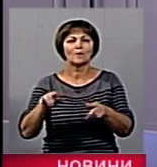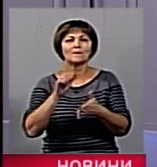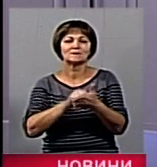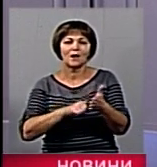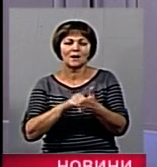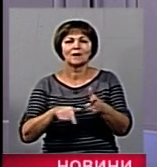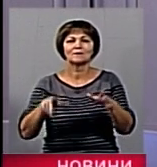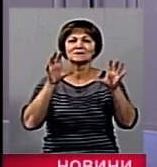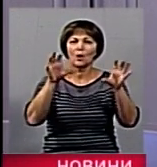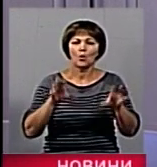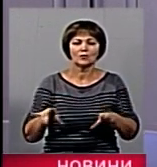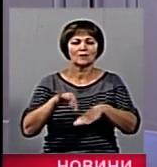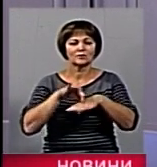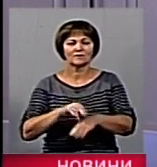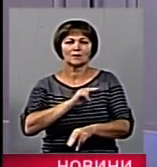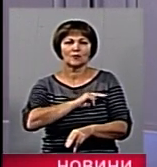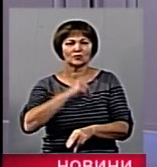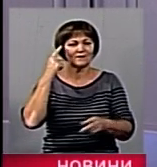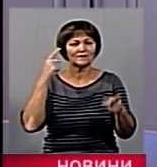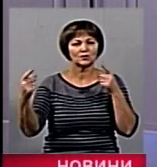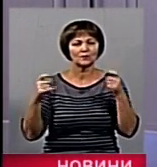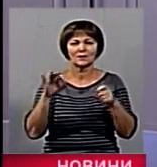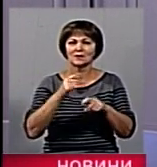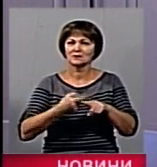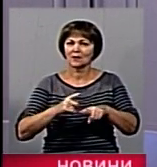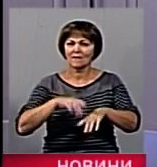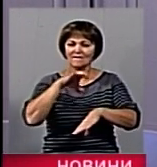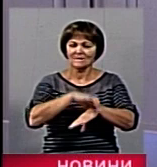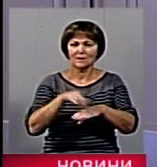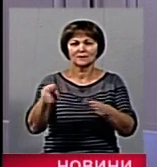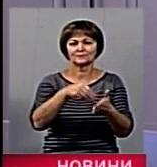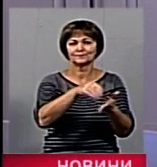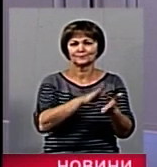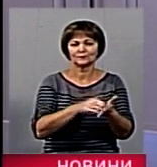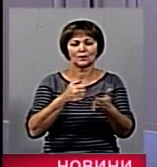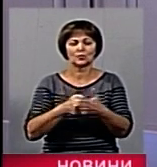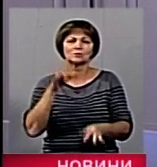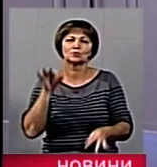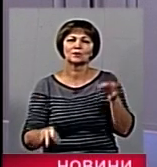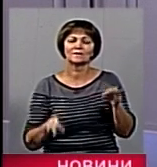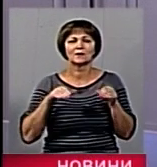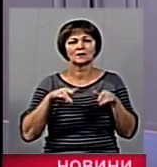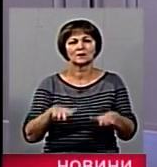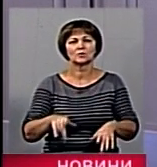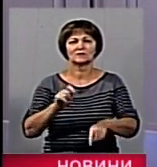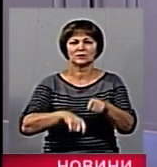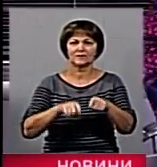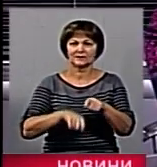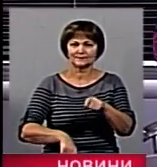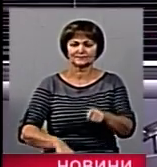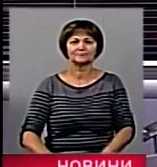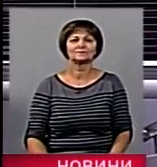законних дій проведення робіт. Відомості по цьому факту внесені до Єдиного реєстру досудових розслідувань.